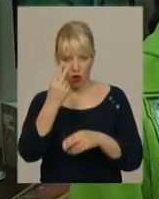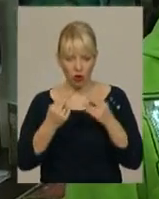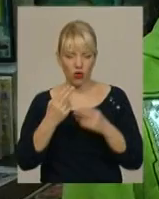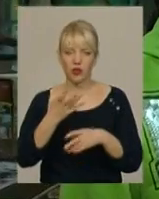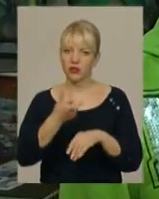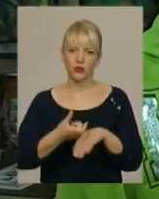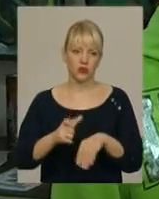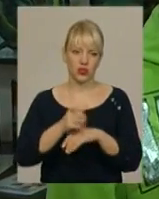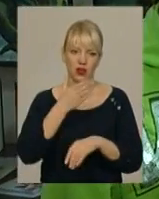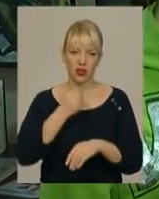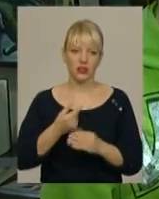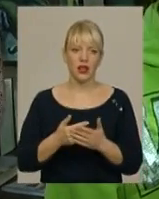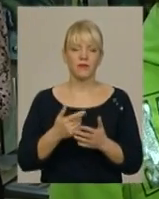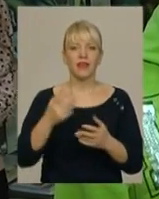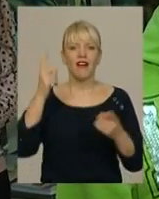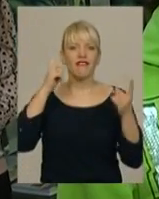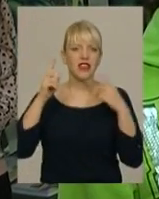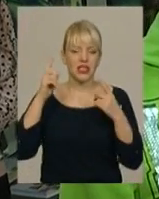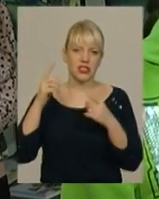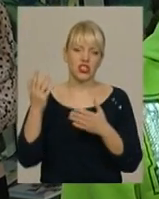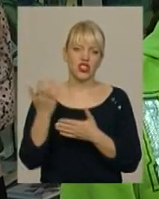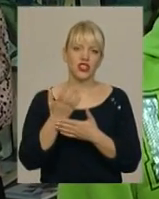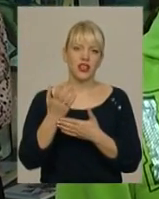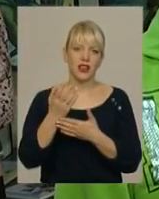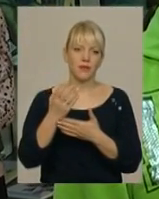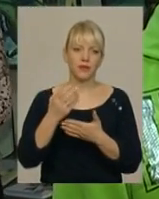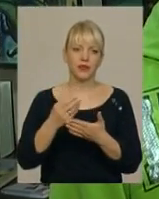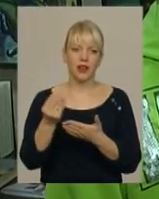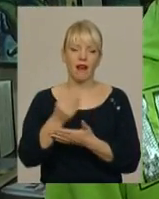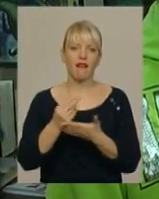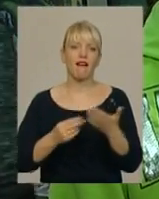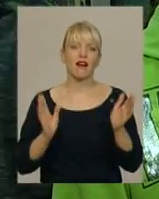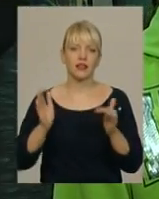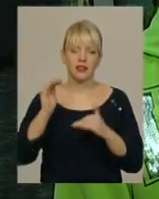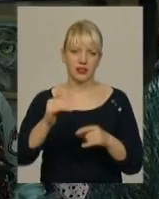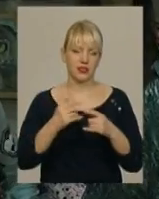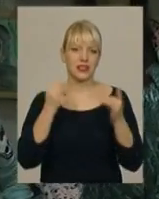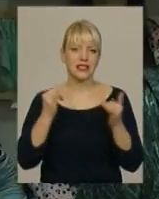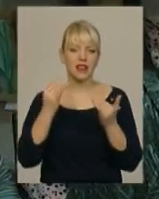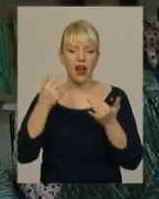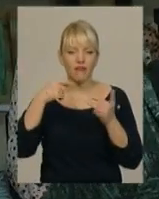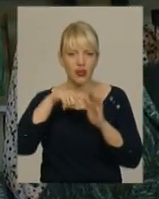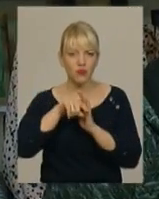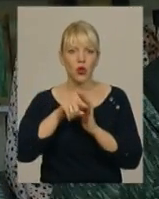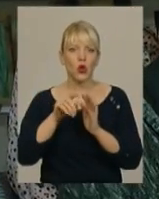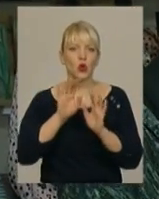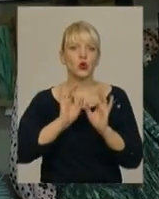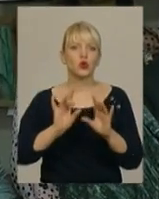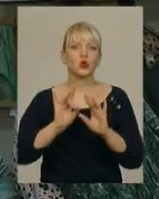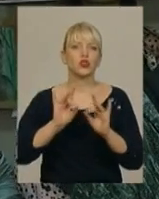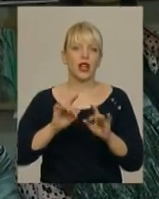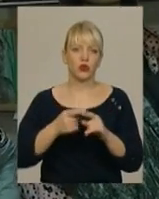Фантастичні такі картини, різноманітні, ніби як з цікавим сюжетом. Мені найбільше подобалася